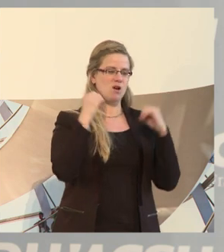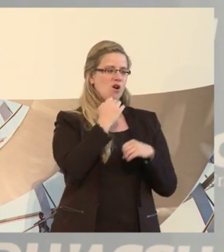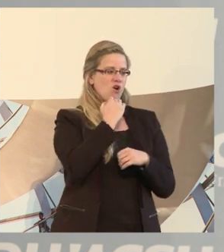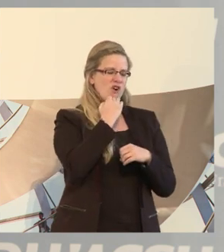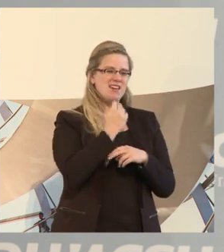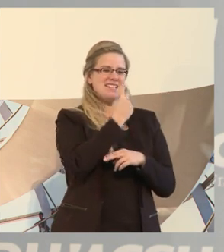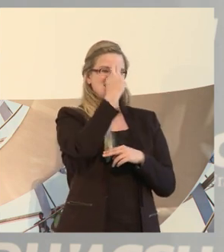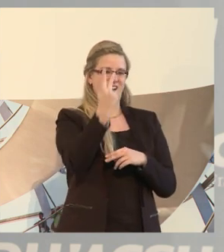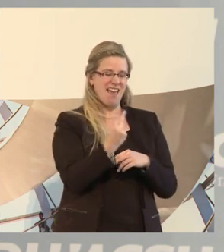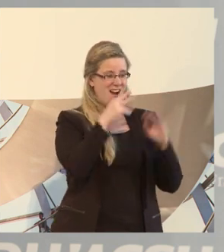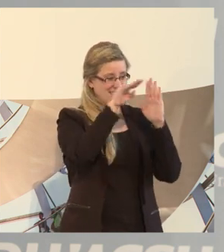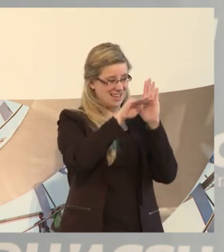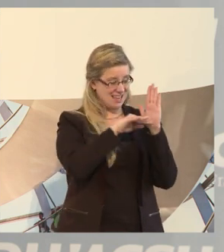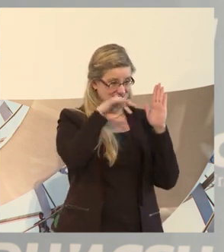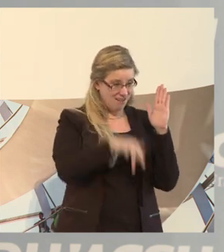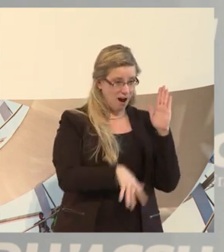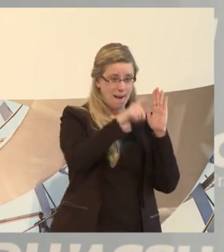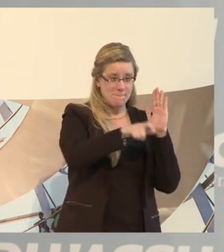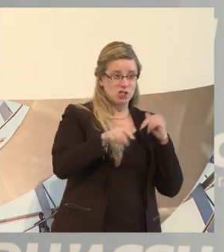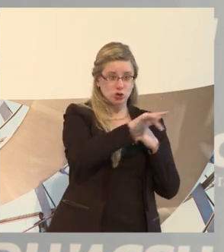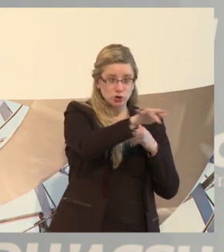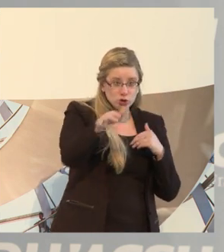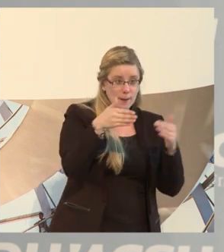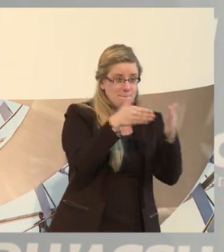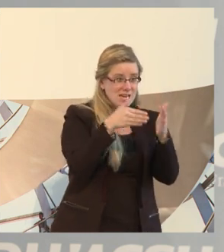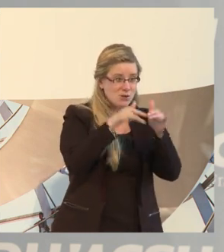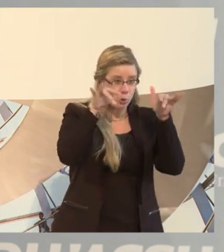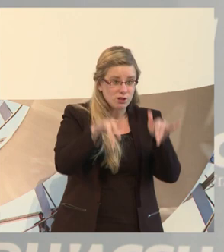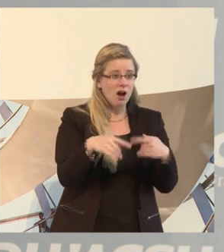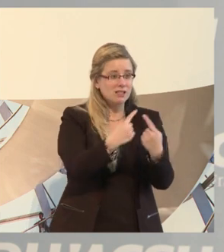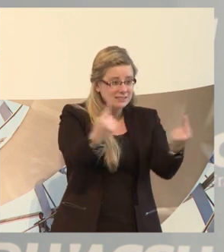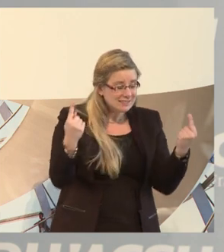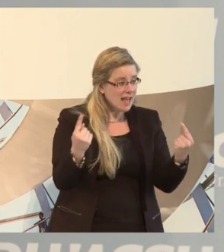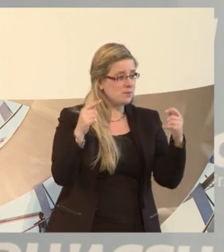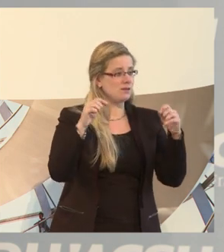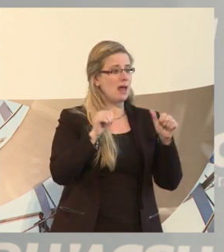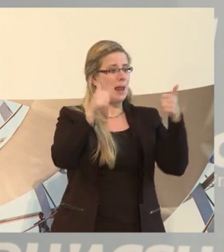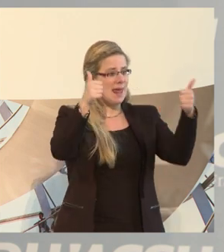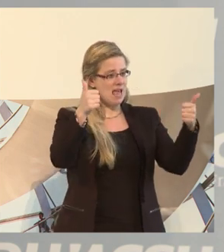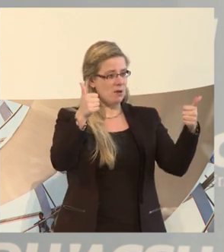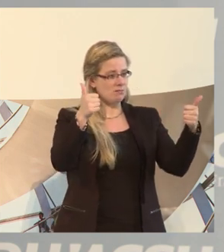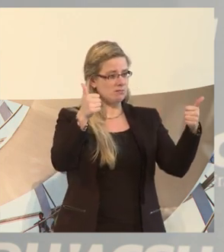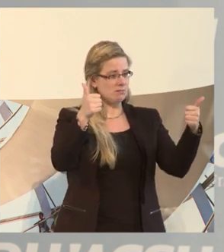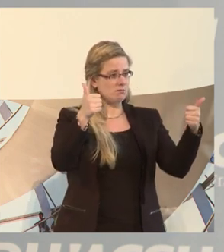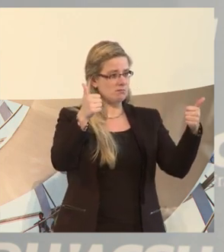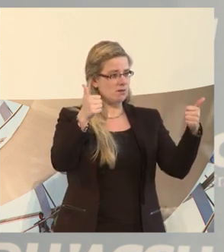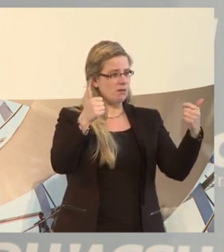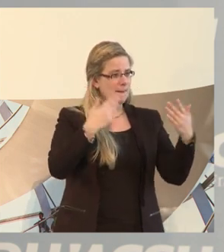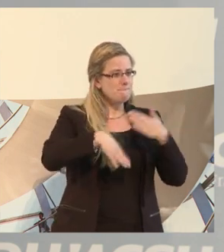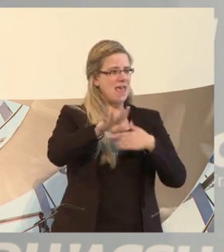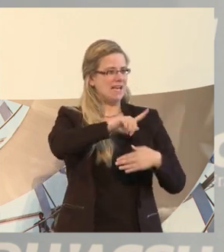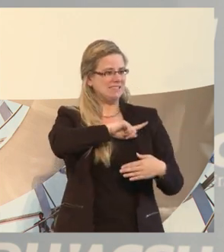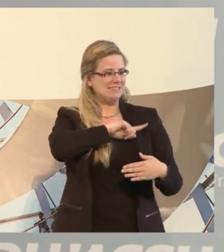ein Gesetz haben, das den Menschen mit Behinderungen ein Leben ermöglicht, dass sie mehr als bisher selbstbestimmt führen